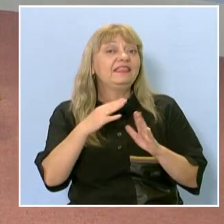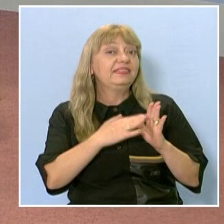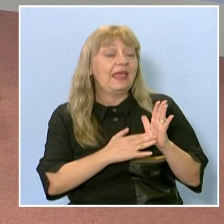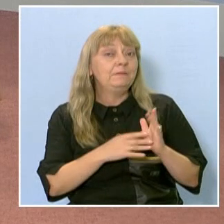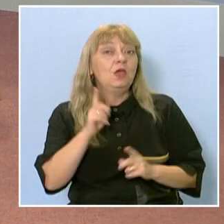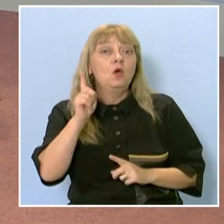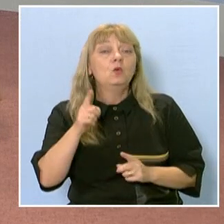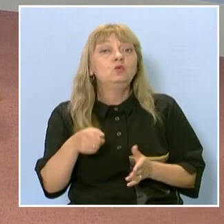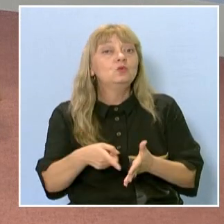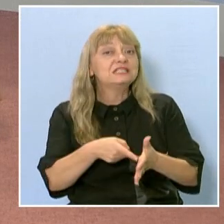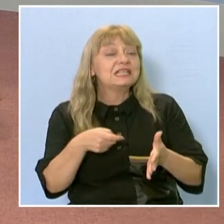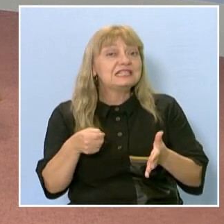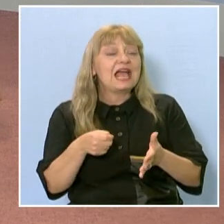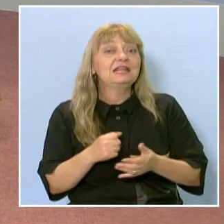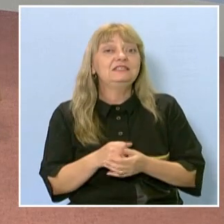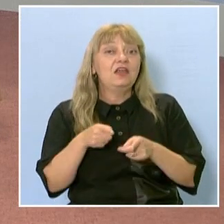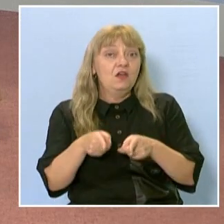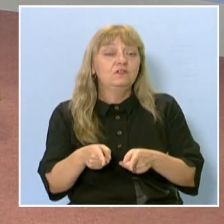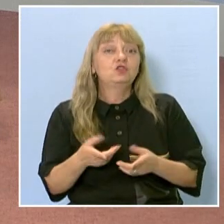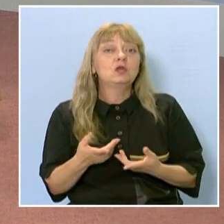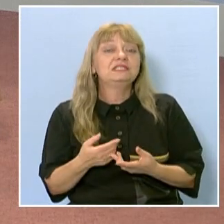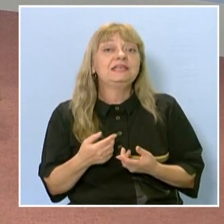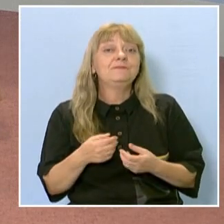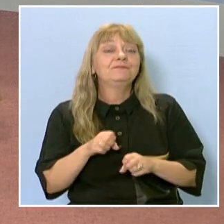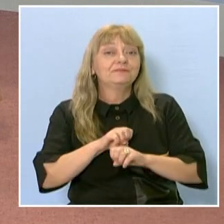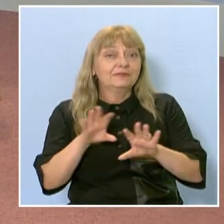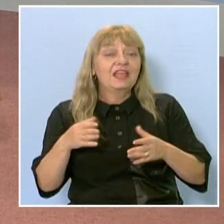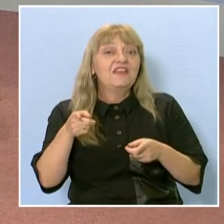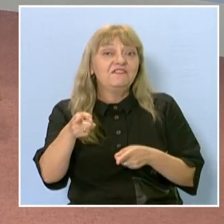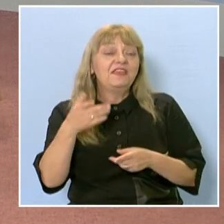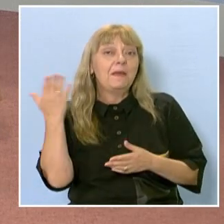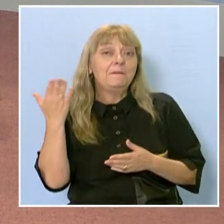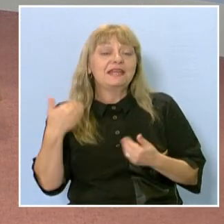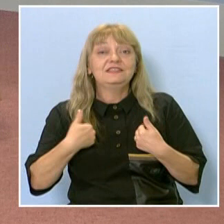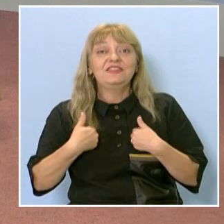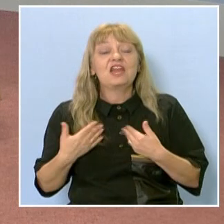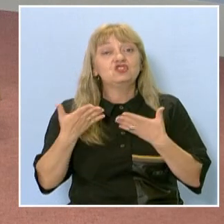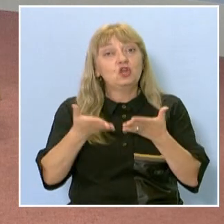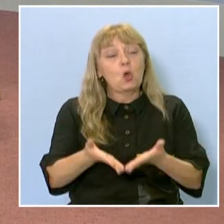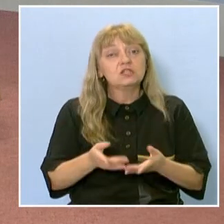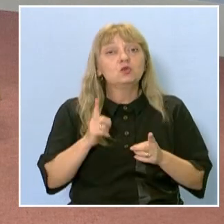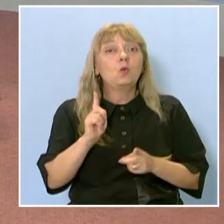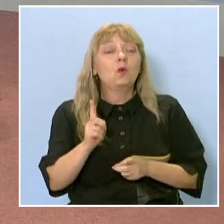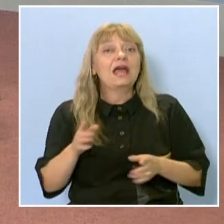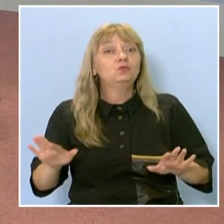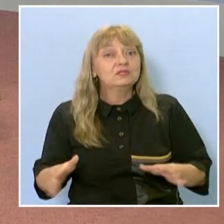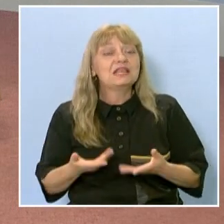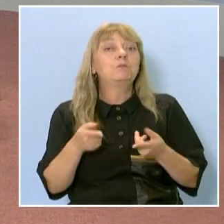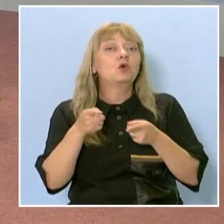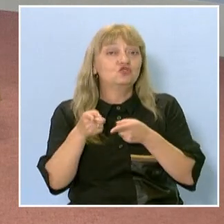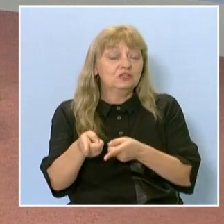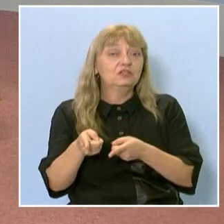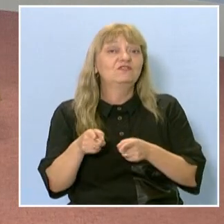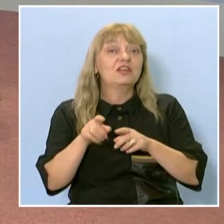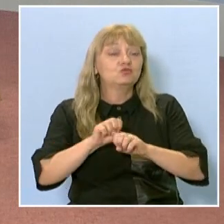които засягате в този подкаст. Вие бяхте наши гости, когато започна той. Сега на какъв